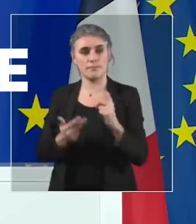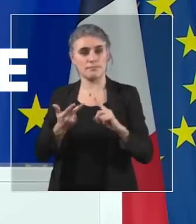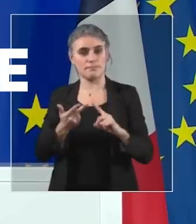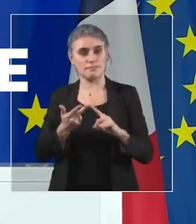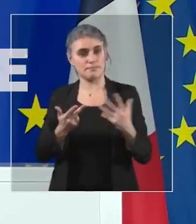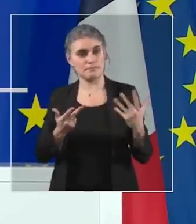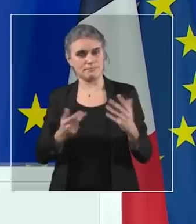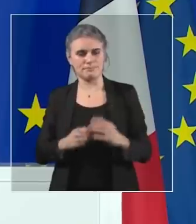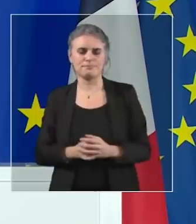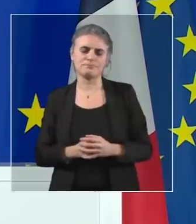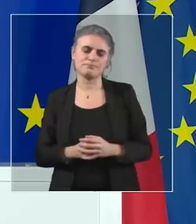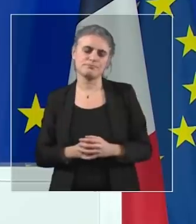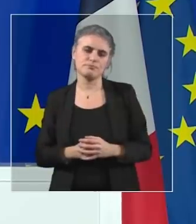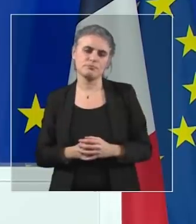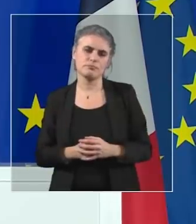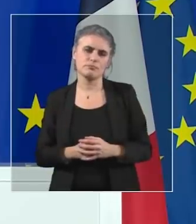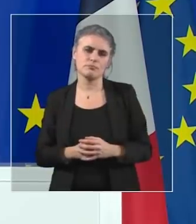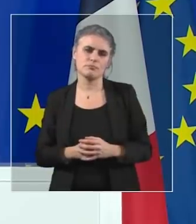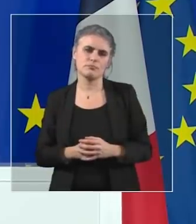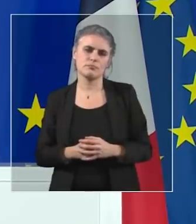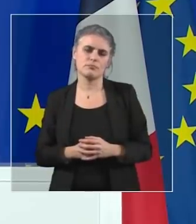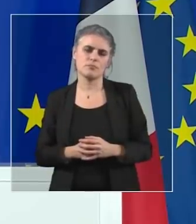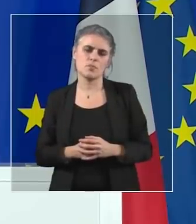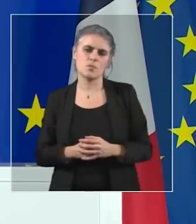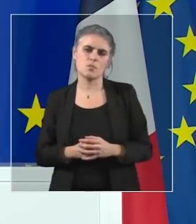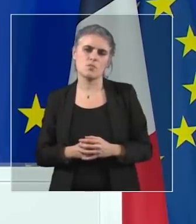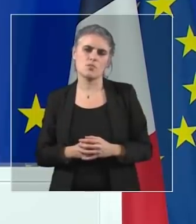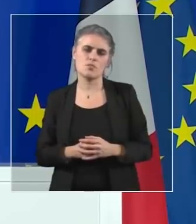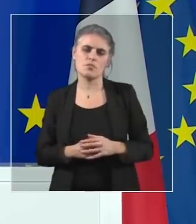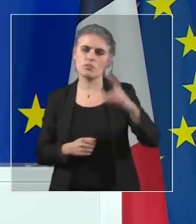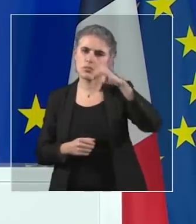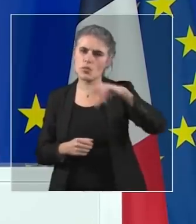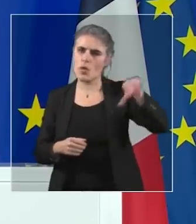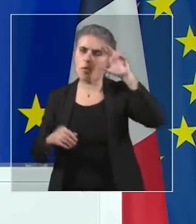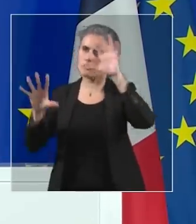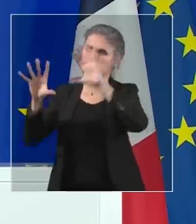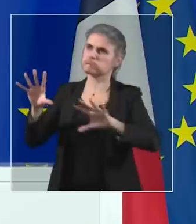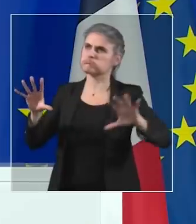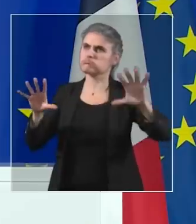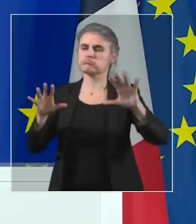de croissance, c'est de faire de l'Europe une puissance du numérique.